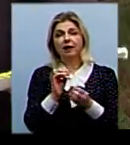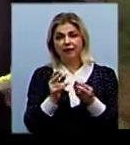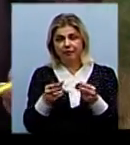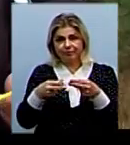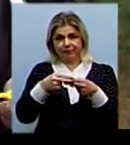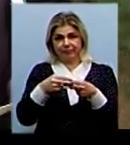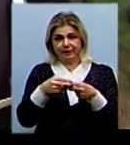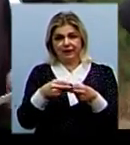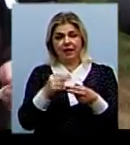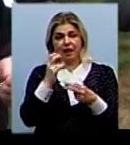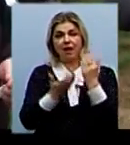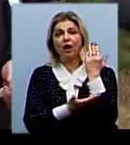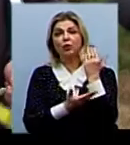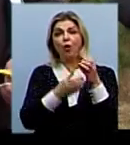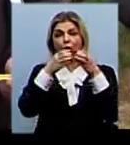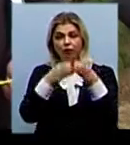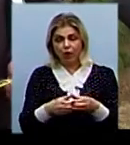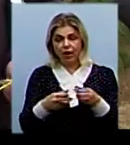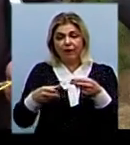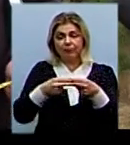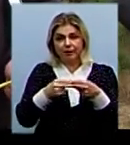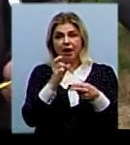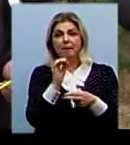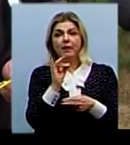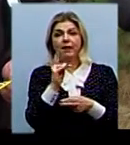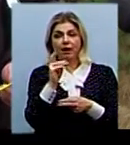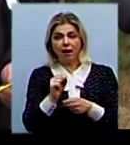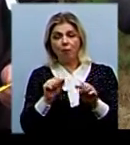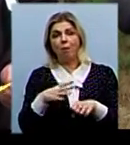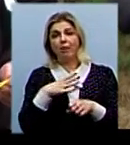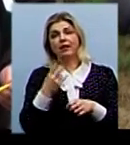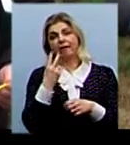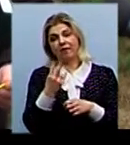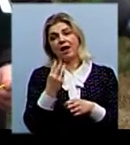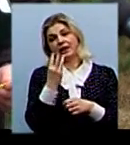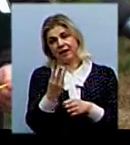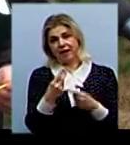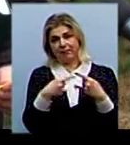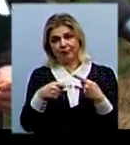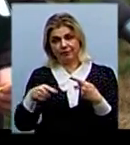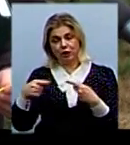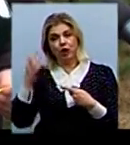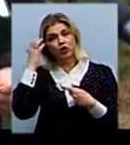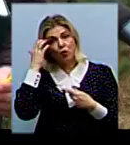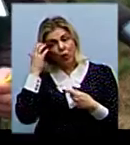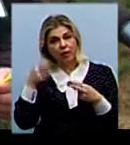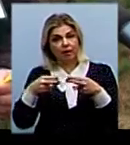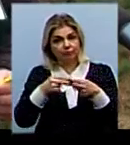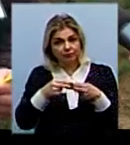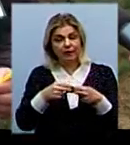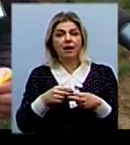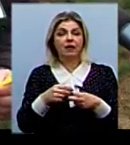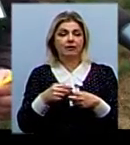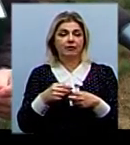на стовбурі дерева. Бірки можуть бути двох типів, навіть трьох. Ще є чорна бірка, яка